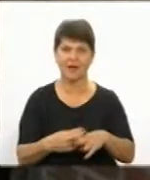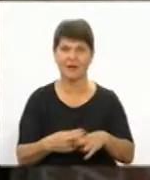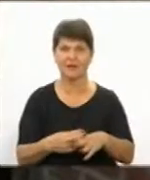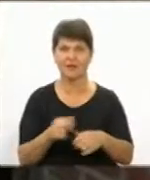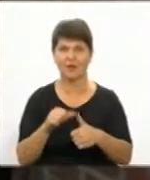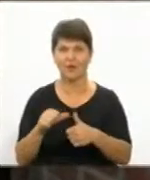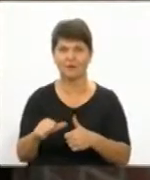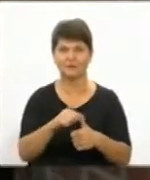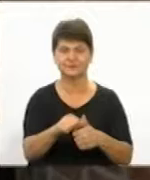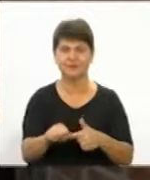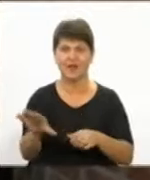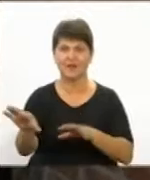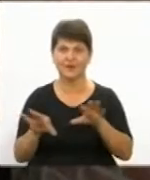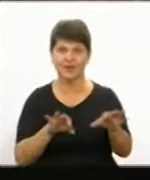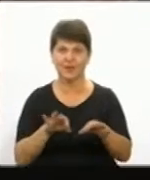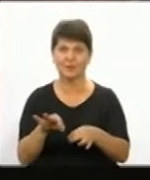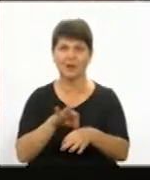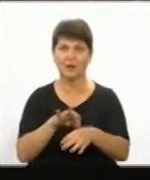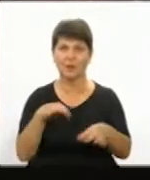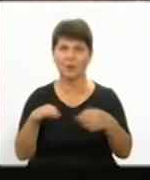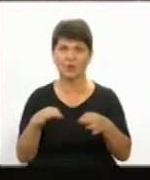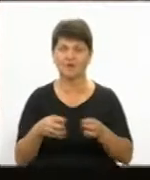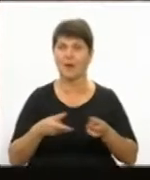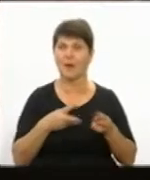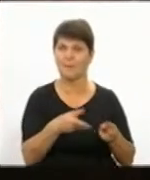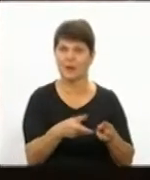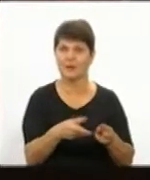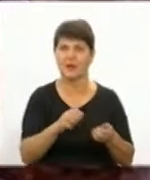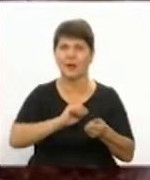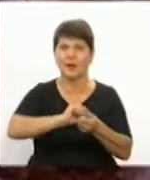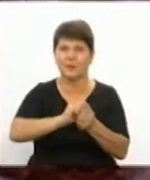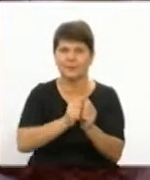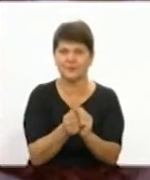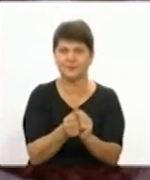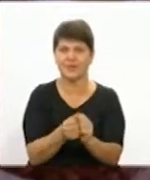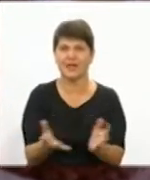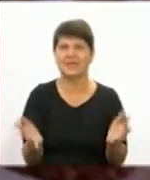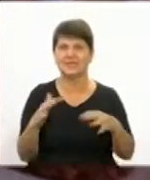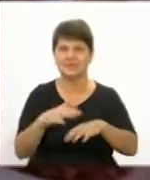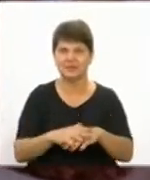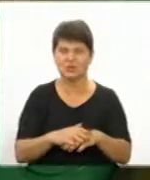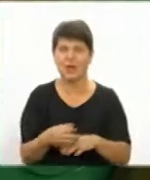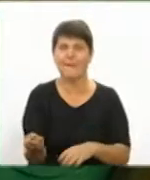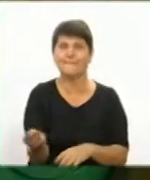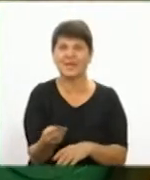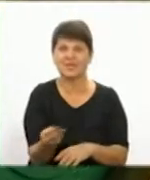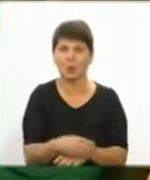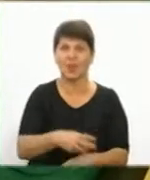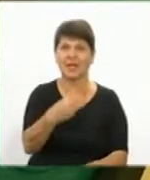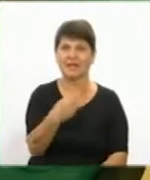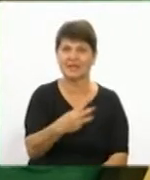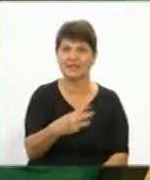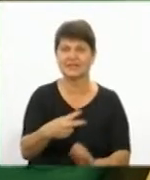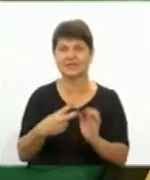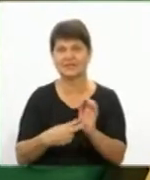Далі відібраний поліетилен відправляють до печі. Тут його подрібнюють, далі змішують з піском 30 до 70. Розповідає директор комунального